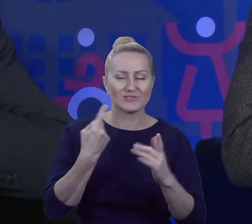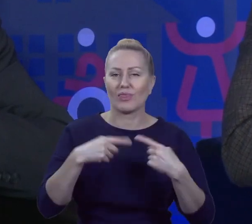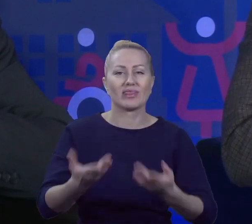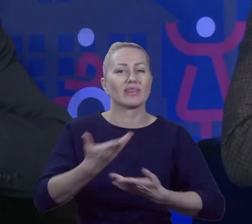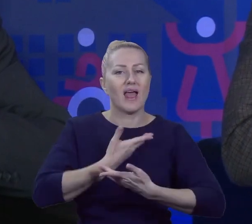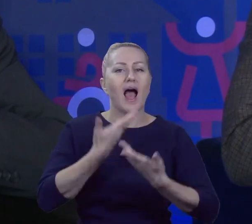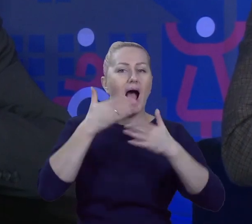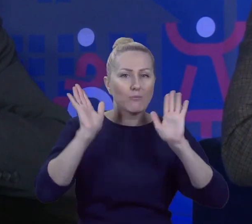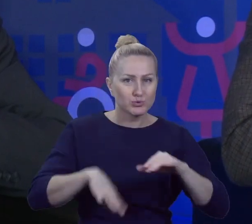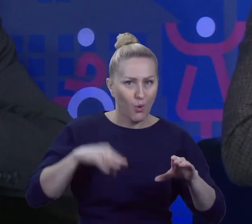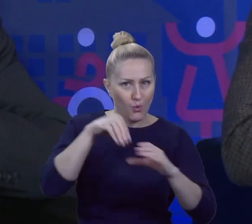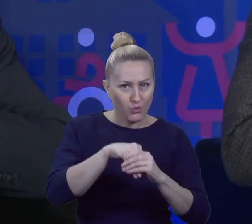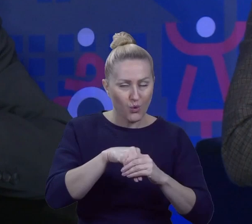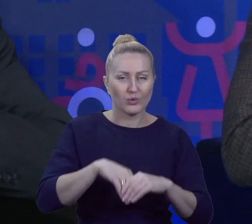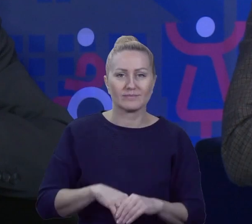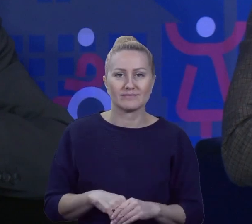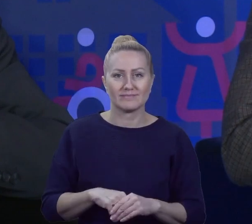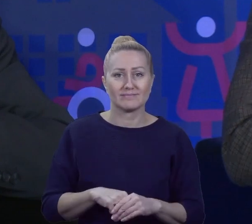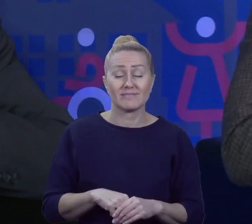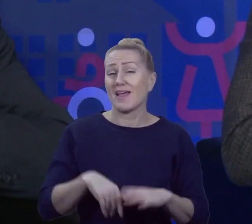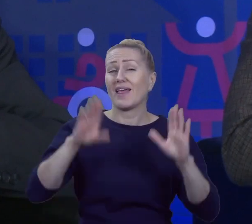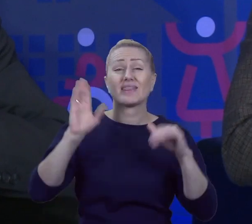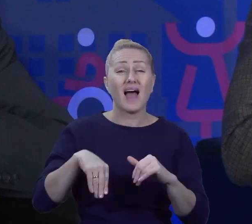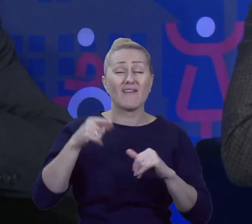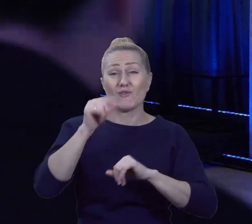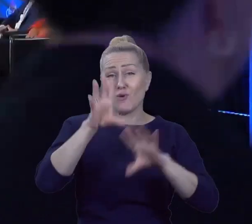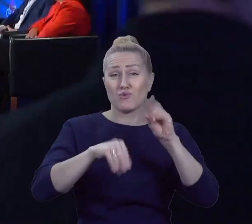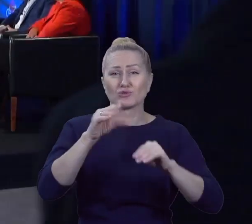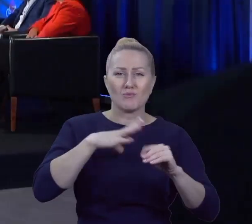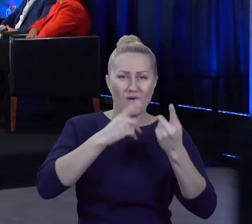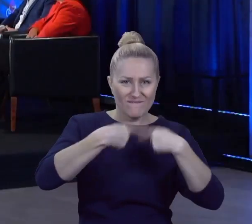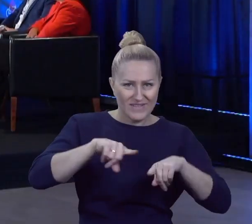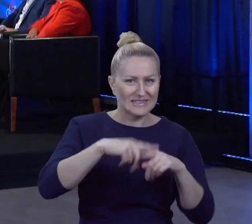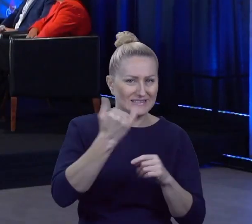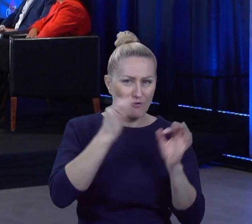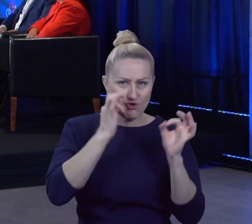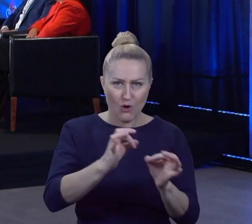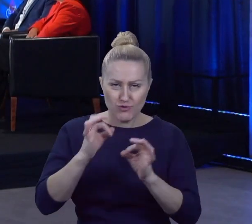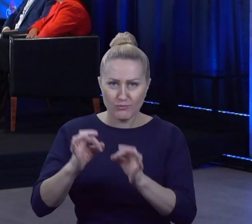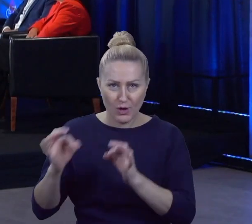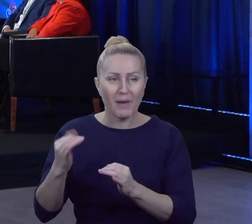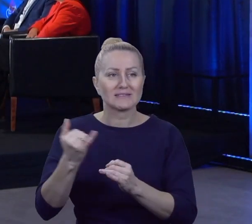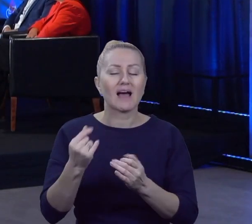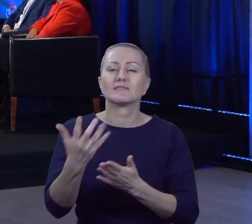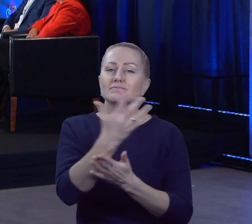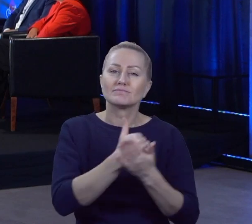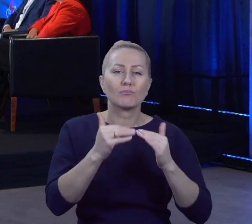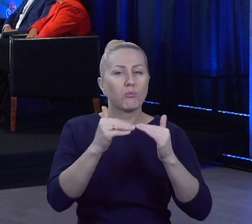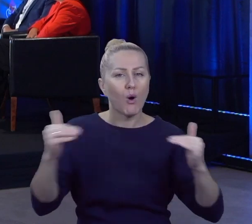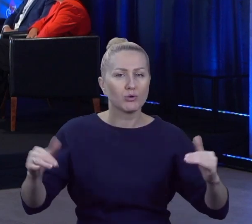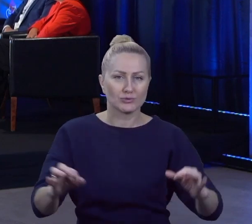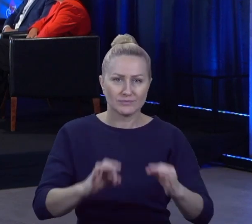Mimo, że budżet był wykonywany bardzo dobrze na poziomie dochody, na poziomie